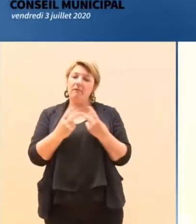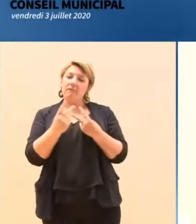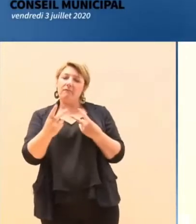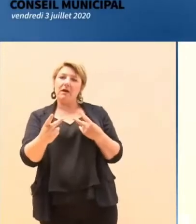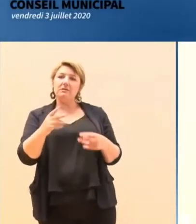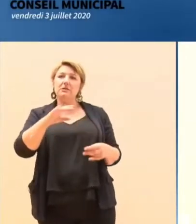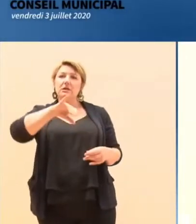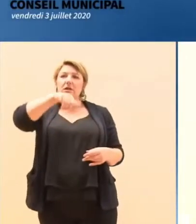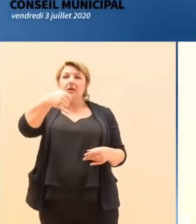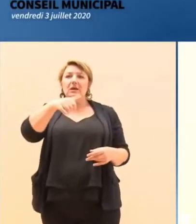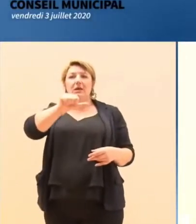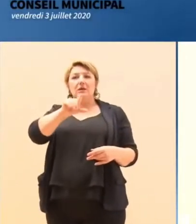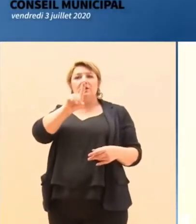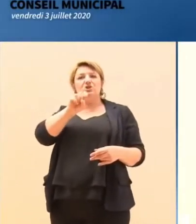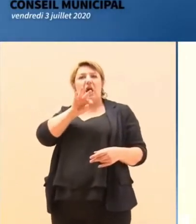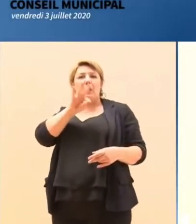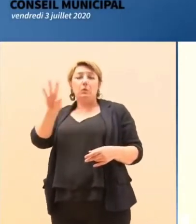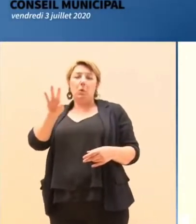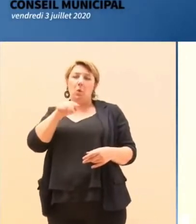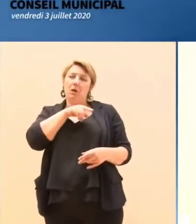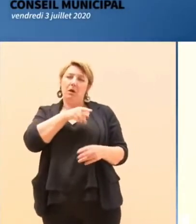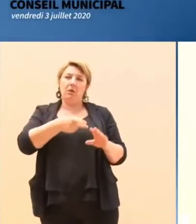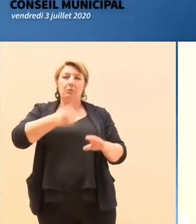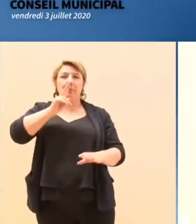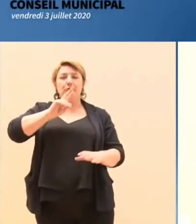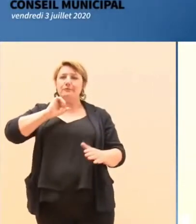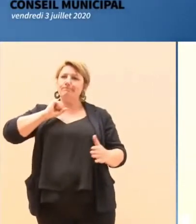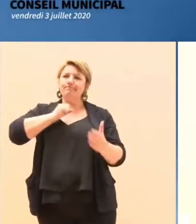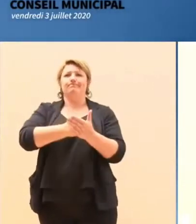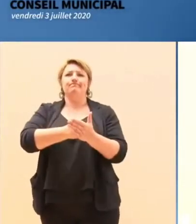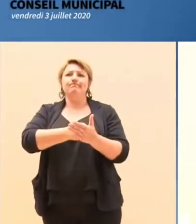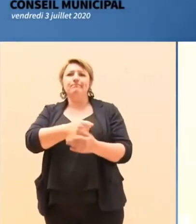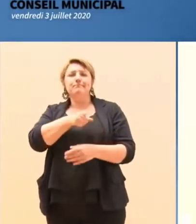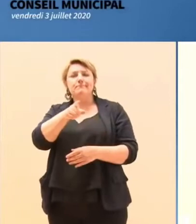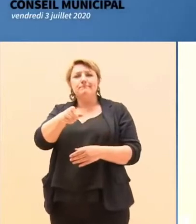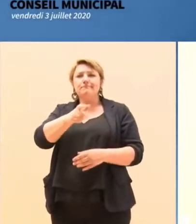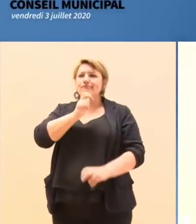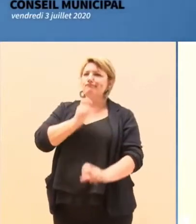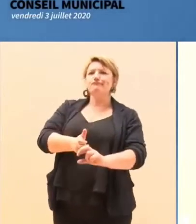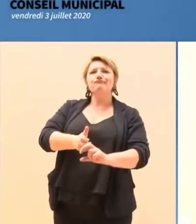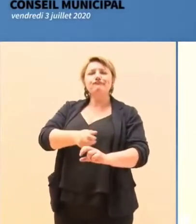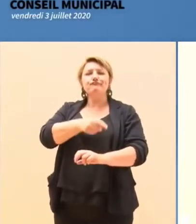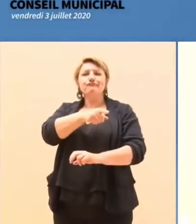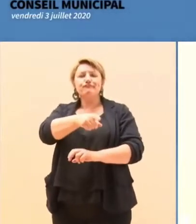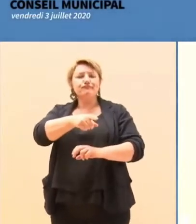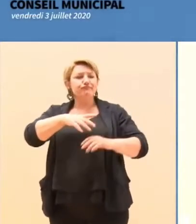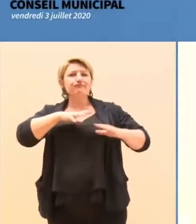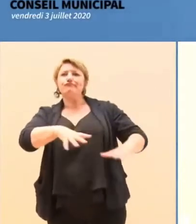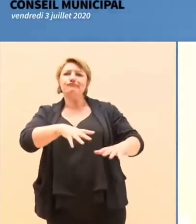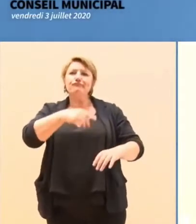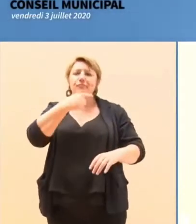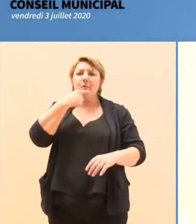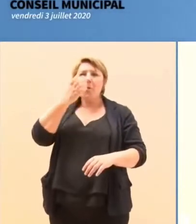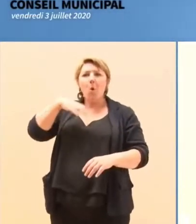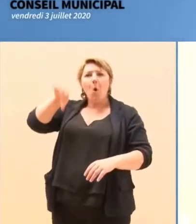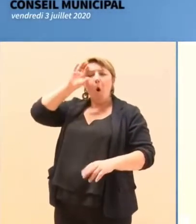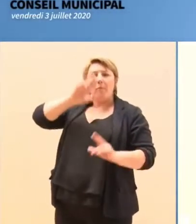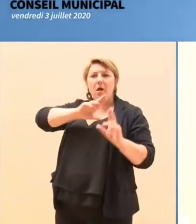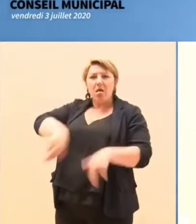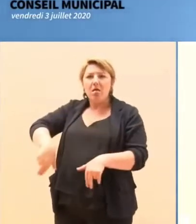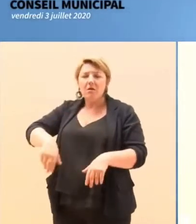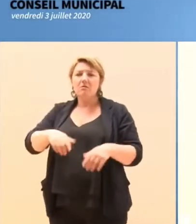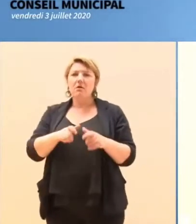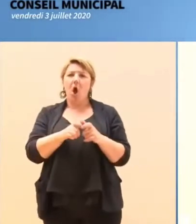plutôt sur une frange dure, extrême, ne prend pas en compte l'Europe, les entrepreneurs,